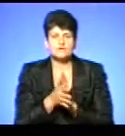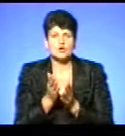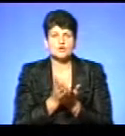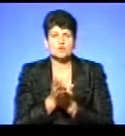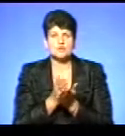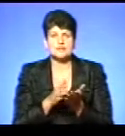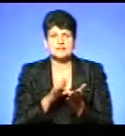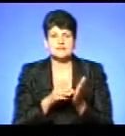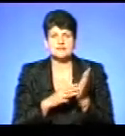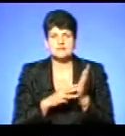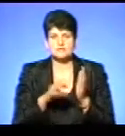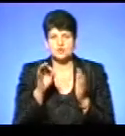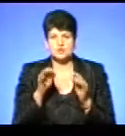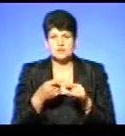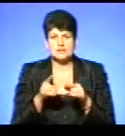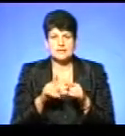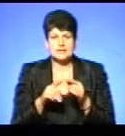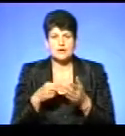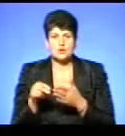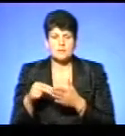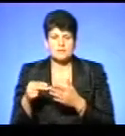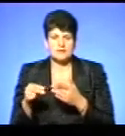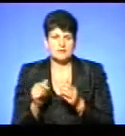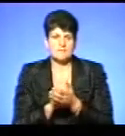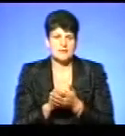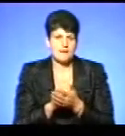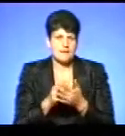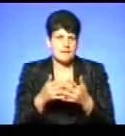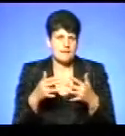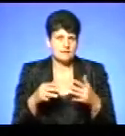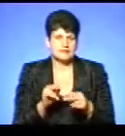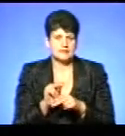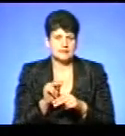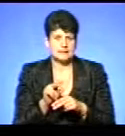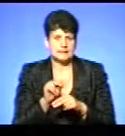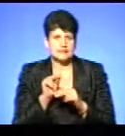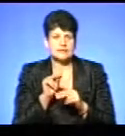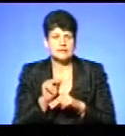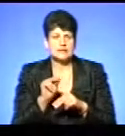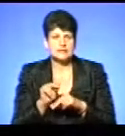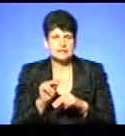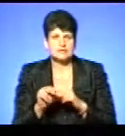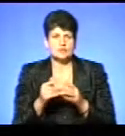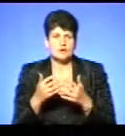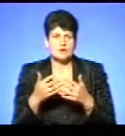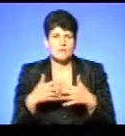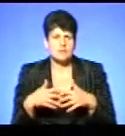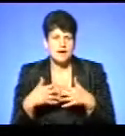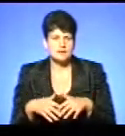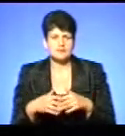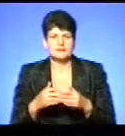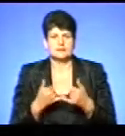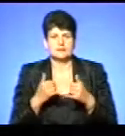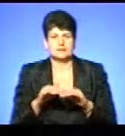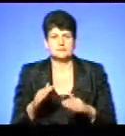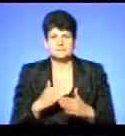70% видатків – це на закупівлю методичних матеріалів, дидактичних матеріалів, обладнання для діток із особливими